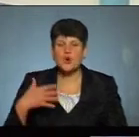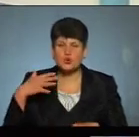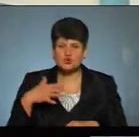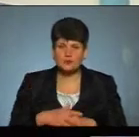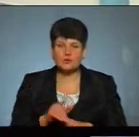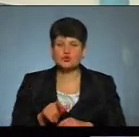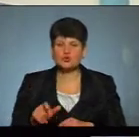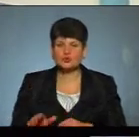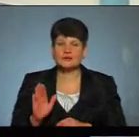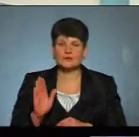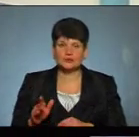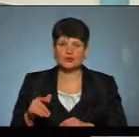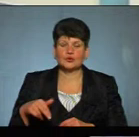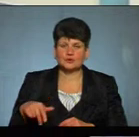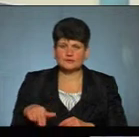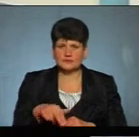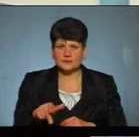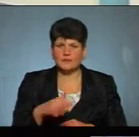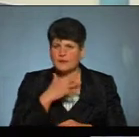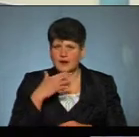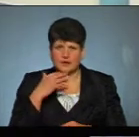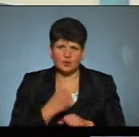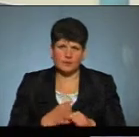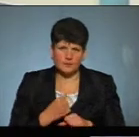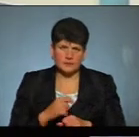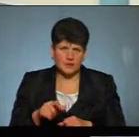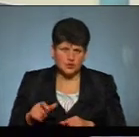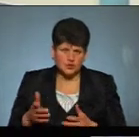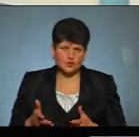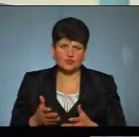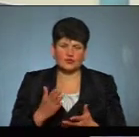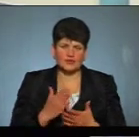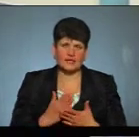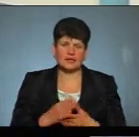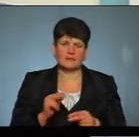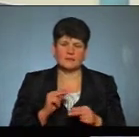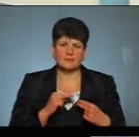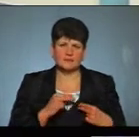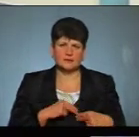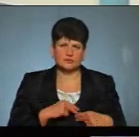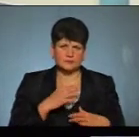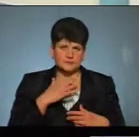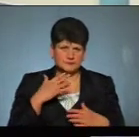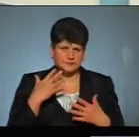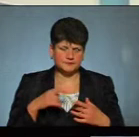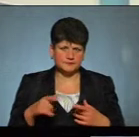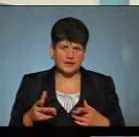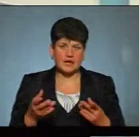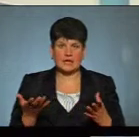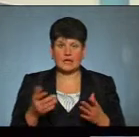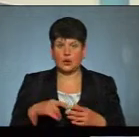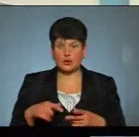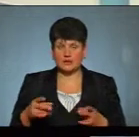люди будуть пересуватися, тому що багато працюють ще, і працюють екстрені служби, і в кінці-кінці людині треба